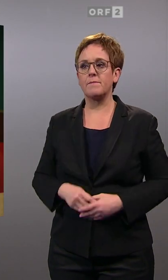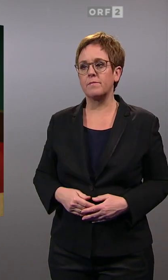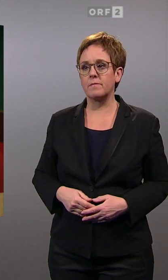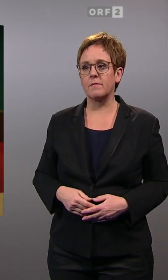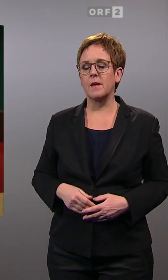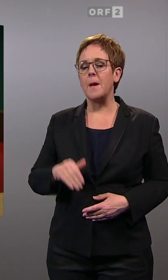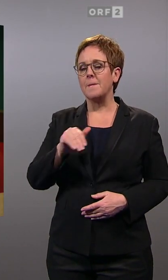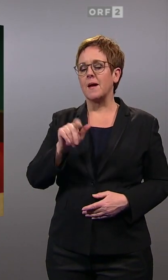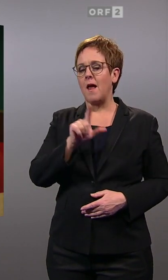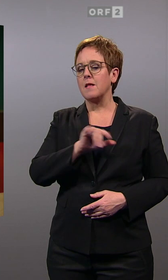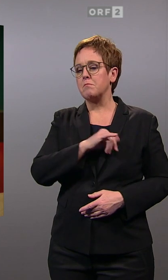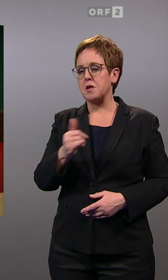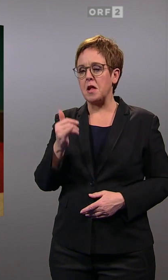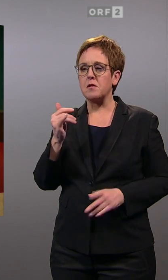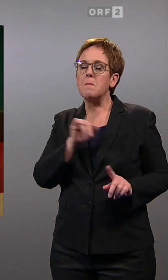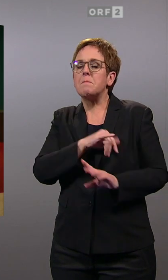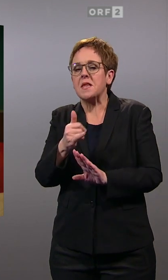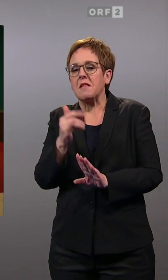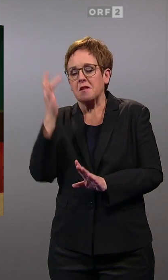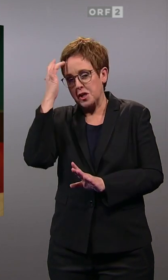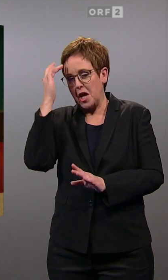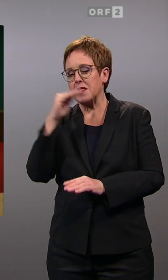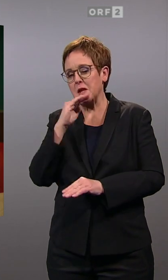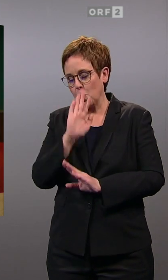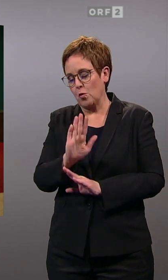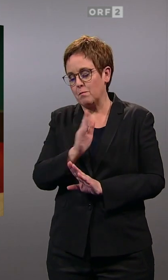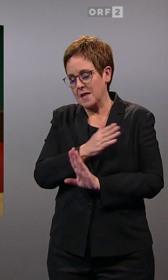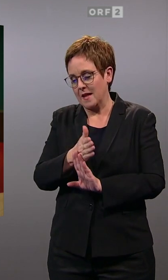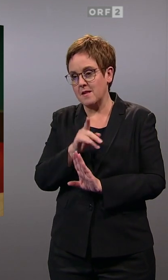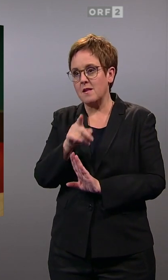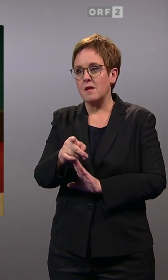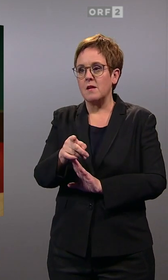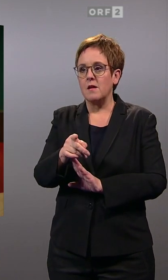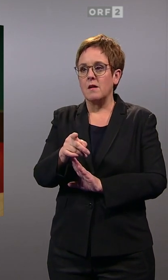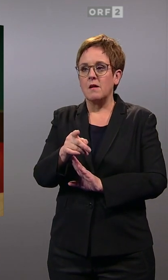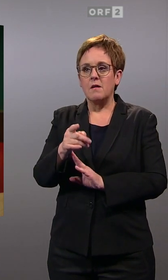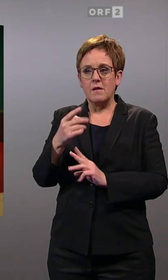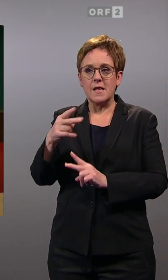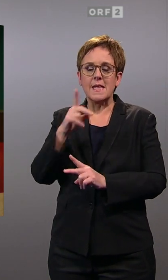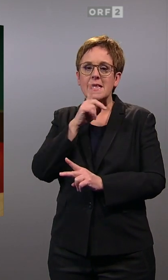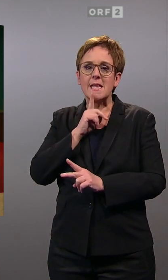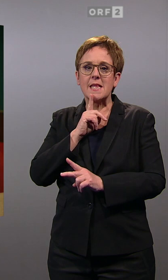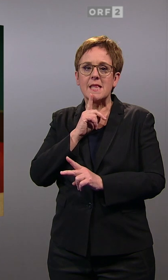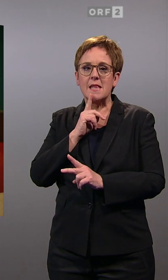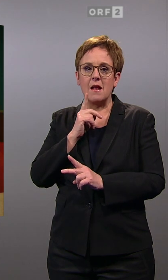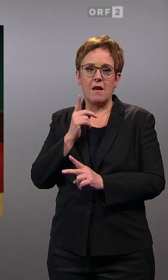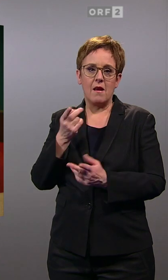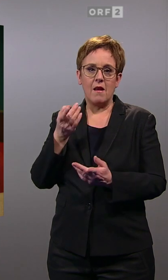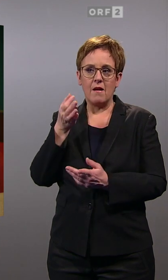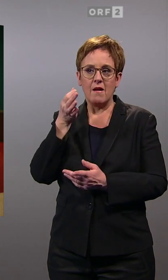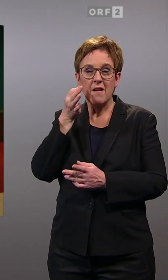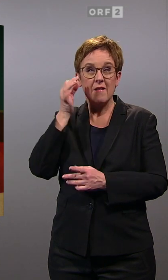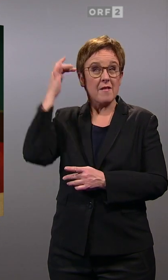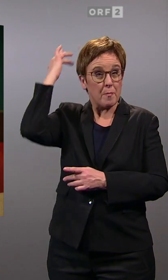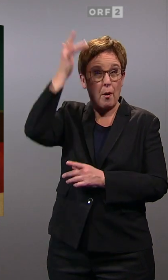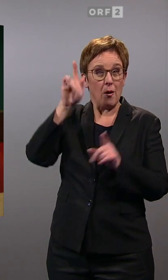klug genug bis jetzt, bis jetzt muss man sagen, diesen anderen Stil zu pflegen. Weil ich meine, ein weiblicher Erwin Bröll,